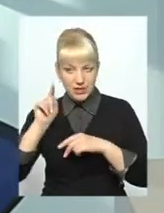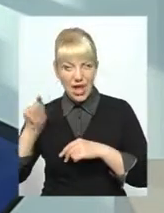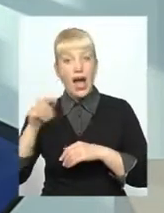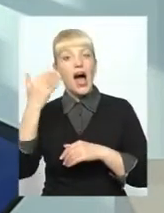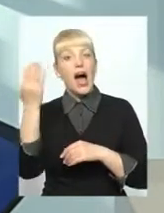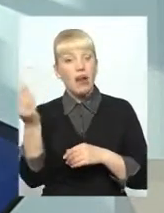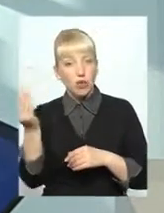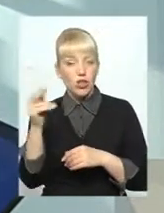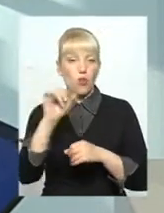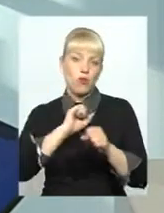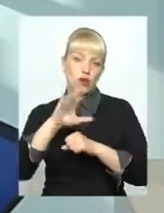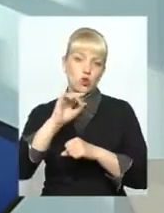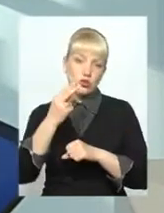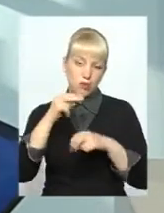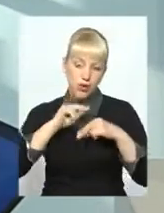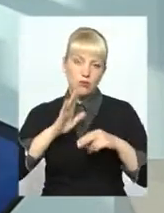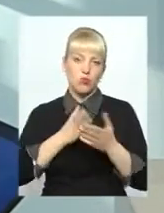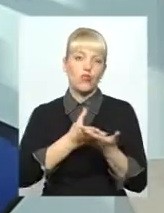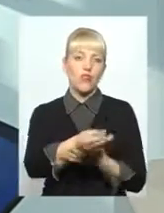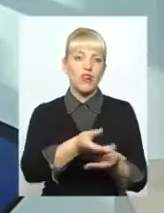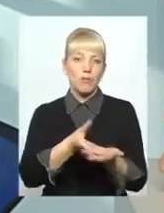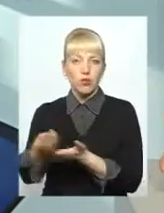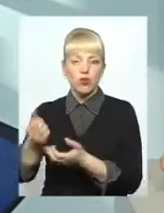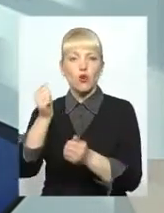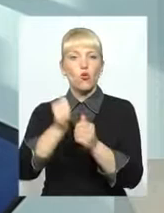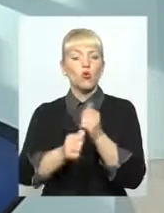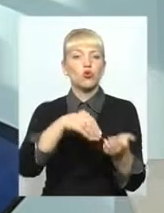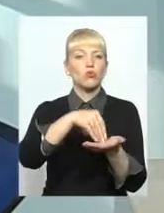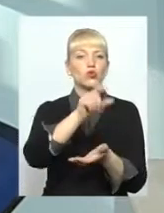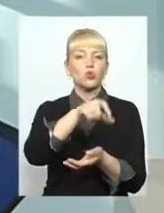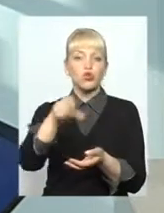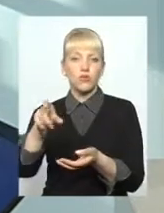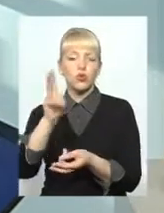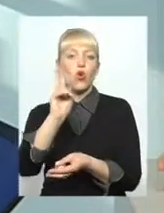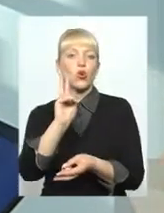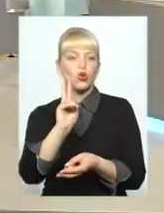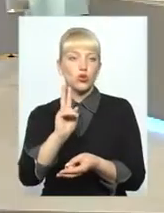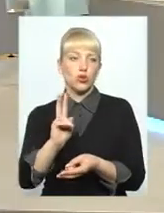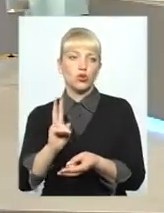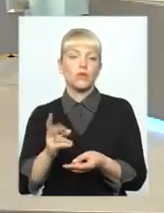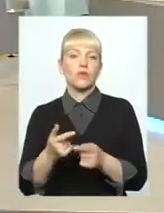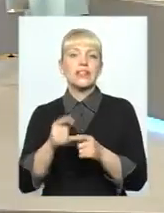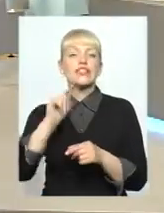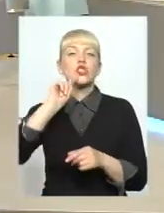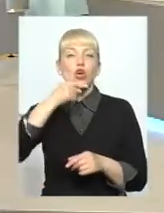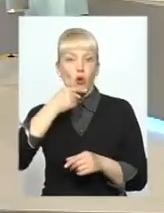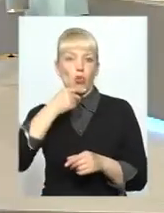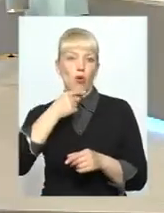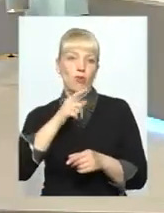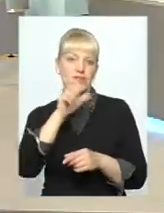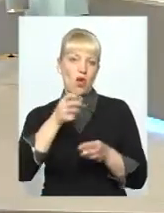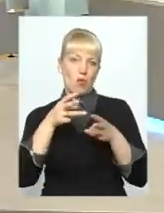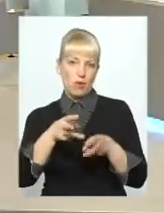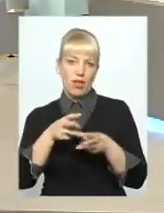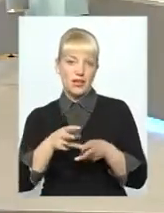соціального захисту буде проводити виплату кожному споживачу, той, хто зміг зекономити за опальний сезон.